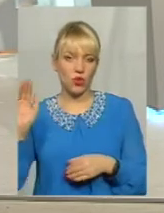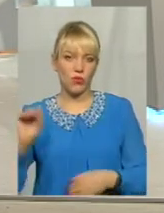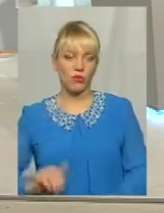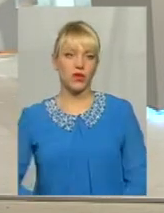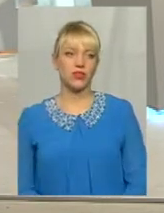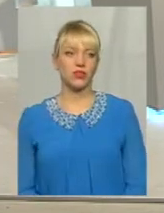Андрій Іванович